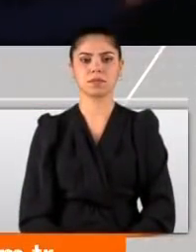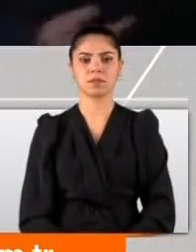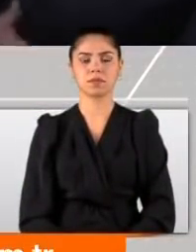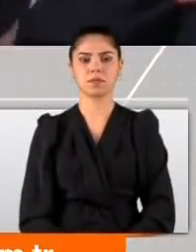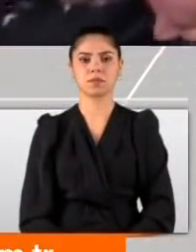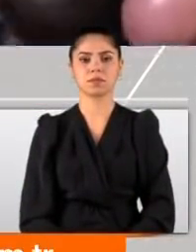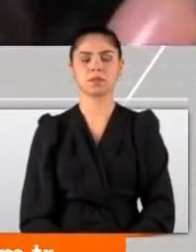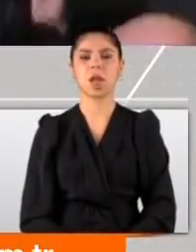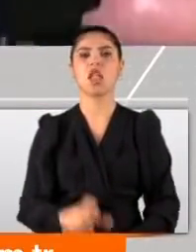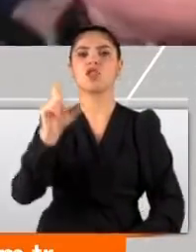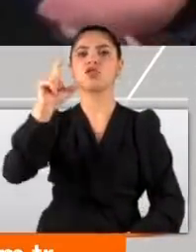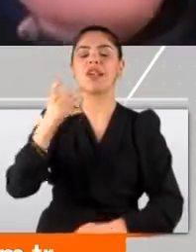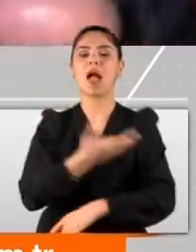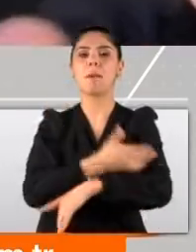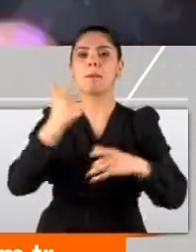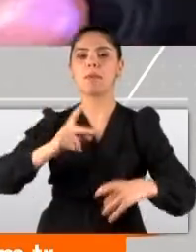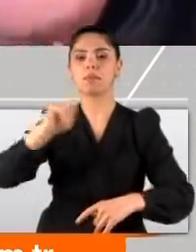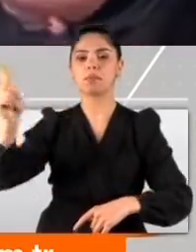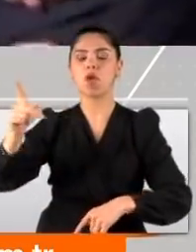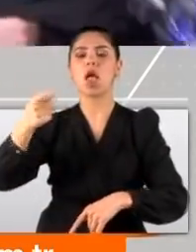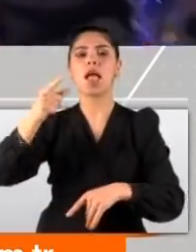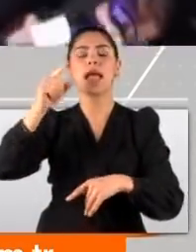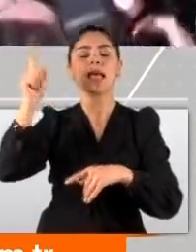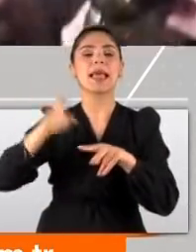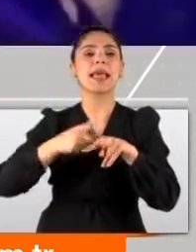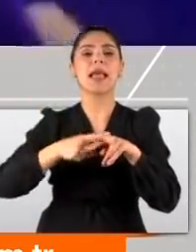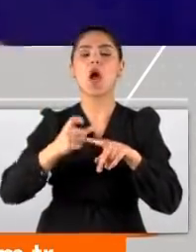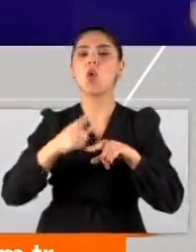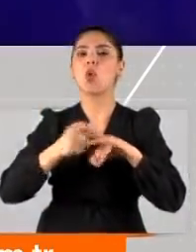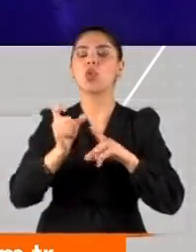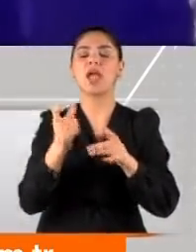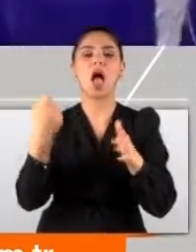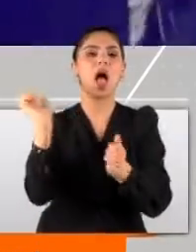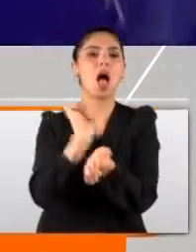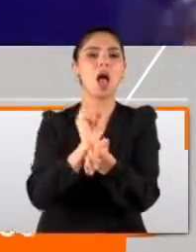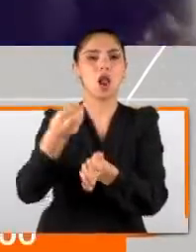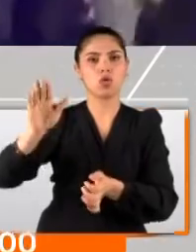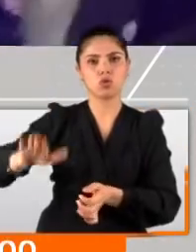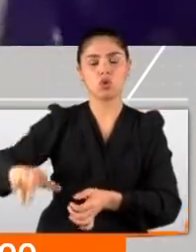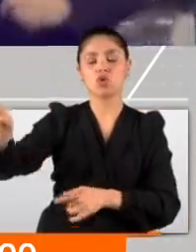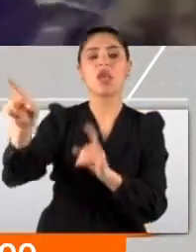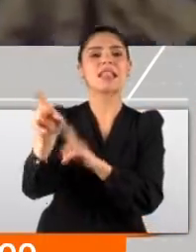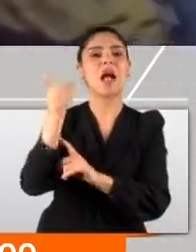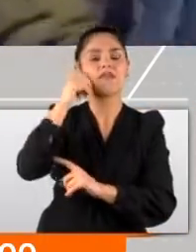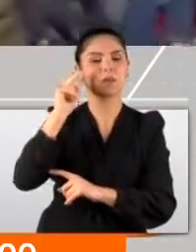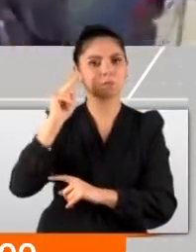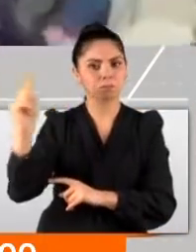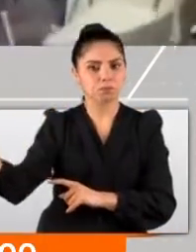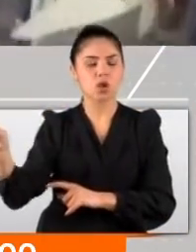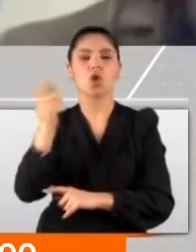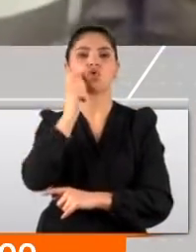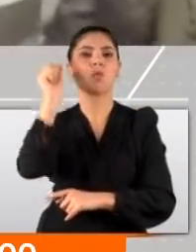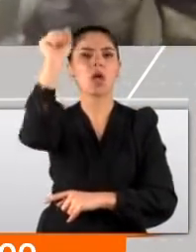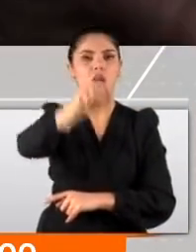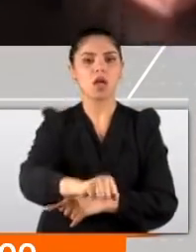Cezayir asıllı Yahudi bir ailenin çocuğu olan Eric Zemmour aşırı sağcı ve İslam düşmanı. Müslümanları asimile olmaya